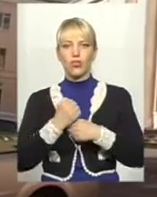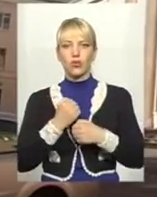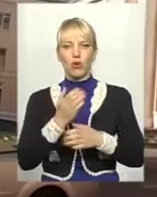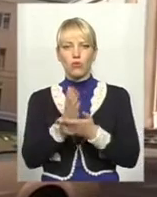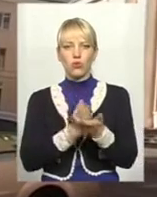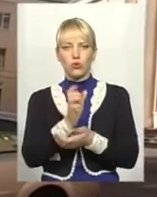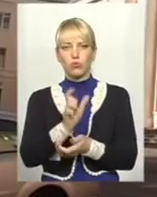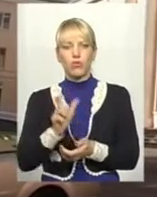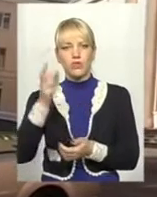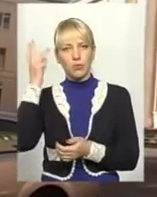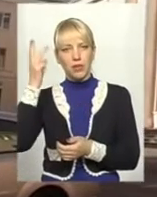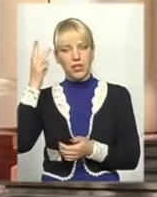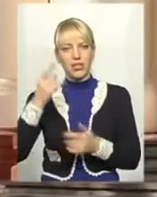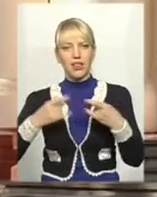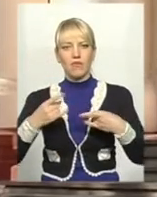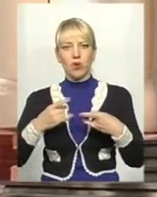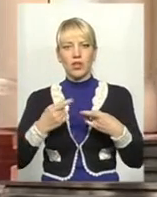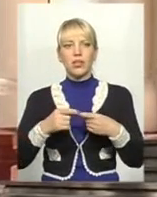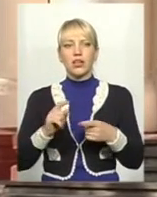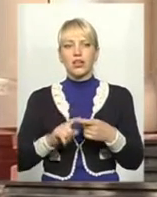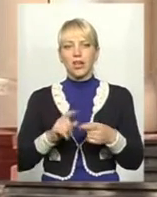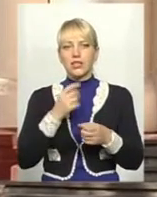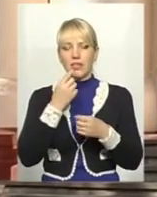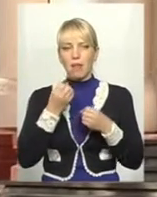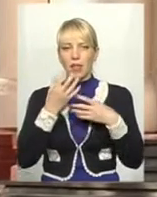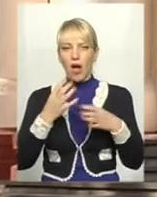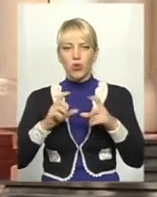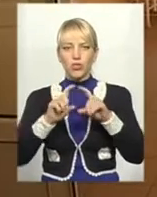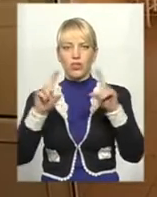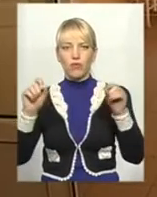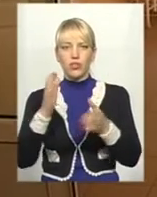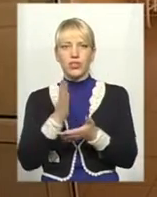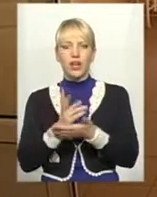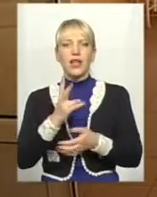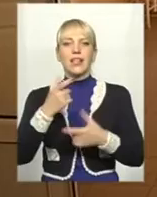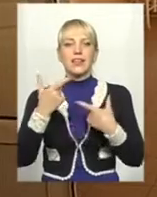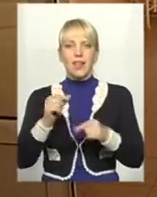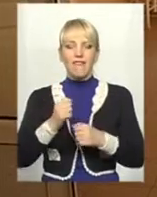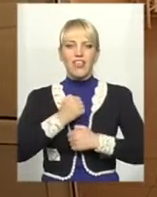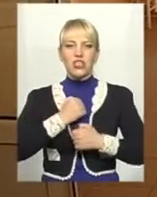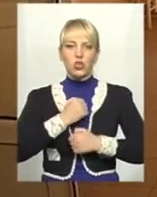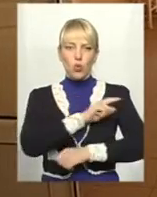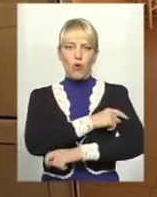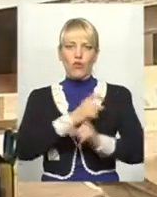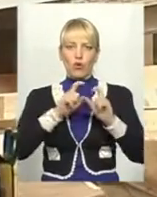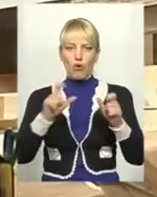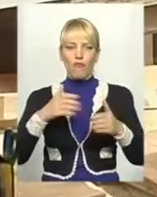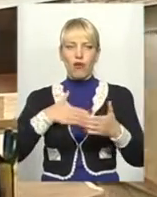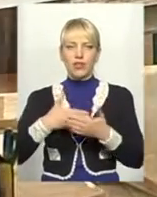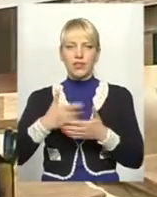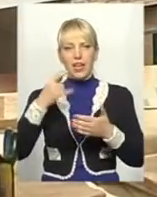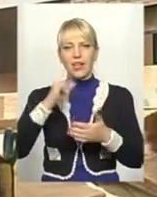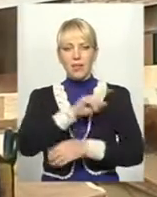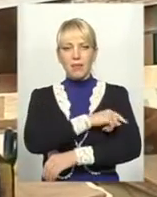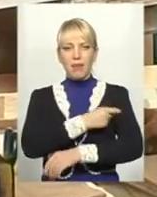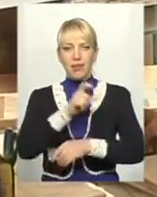Хмельниччини. Телефон на екрані. Благодійний фонд знаходиться там, де й військовий госпіталь. Волонтери та медики сподіваються, що до Нового